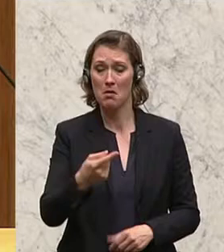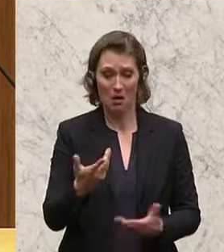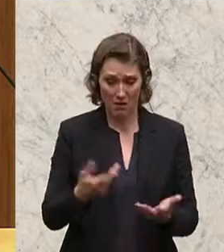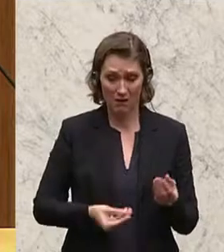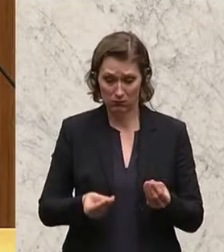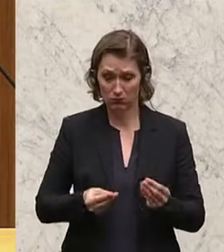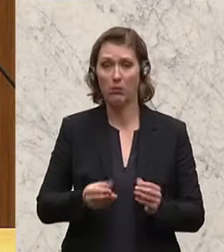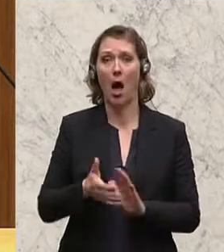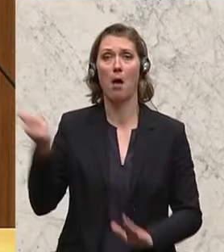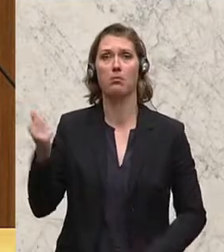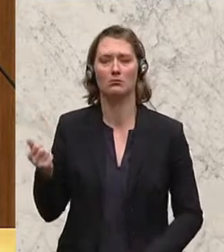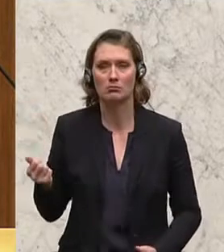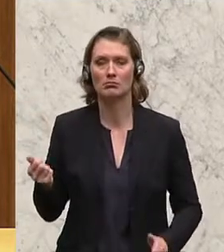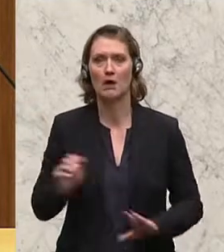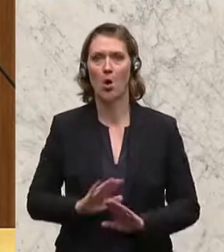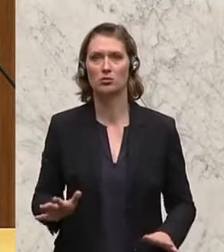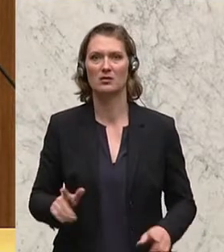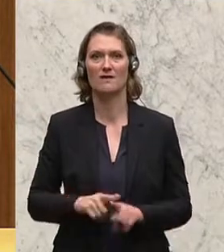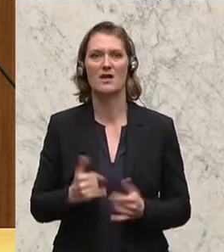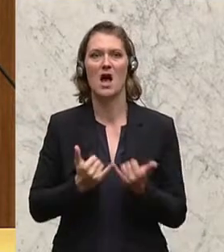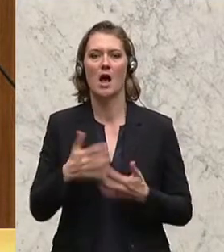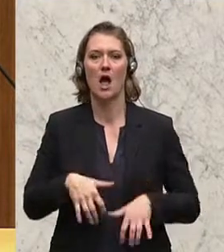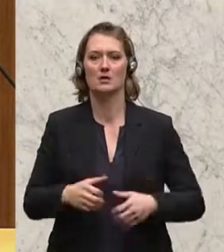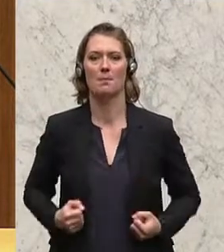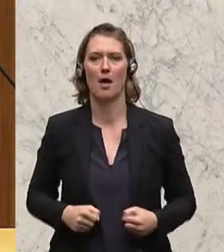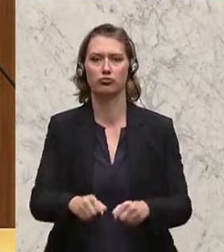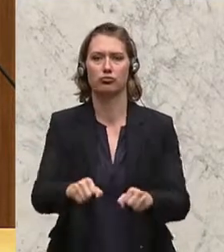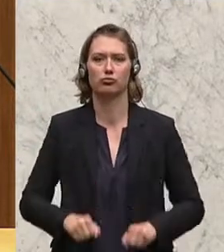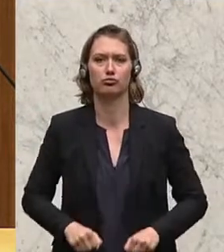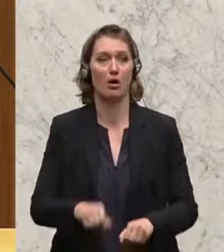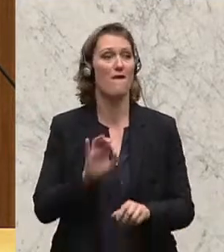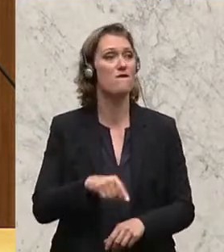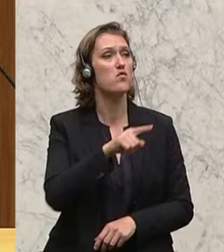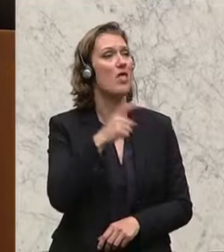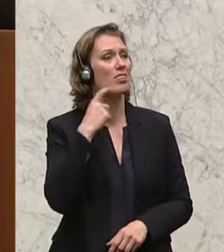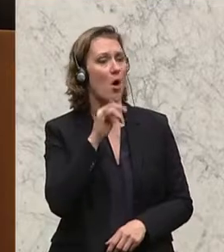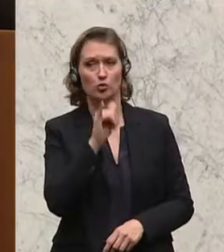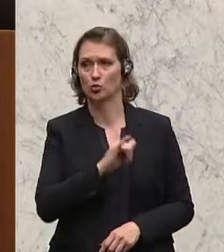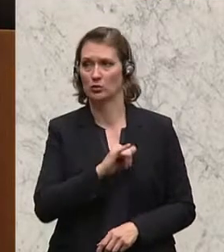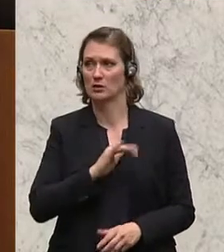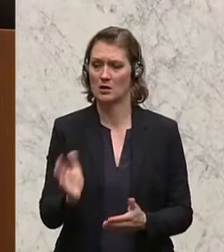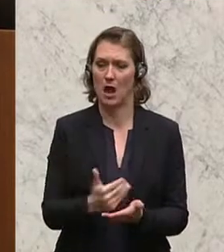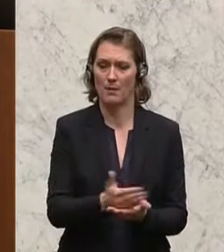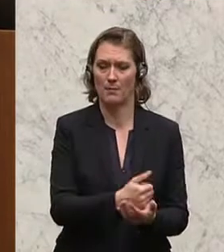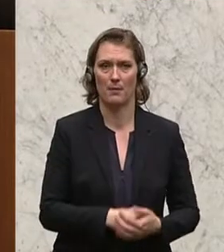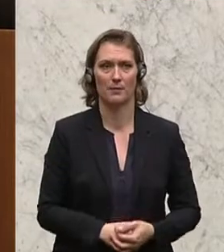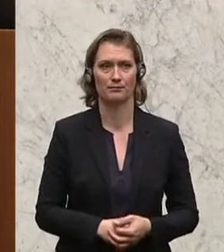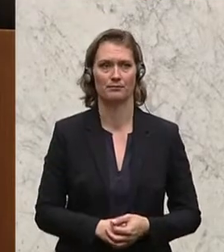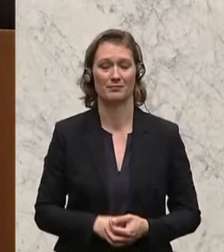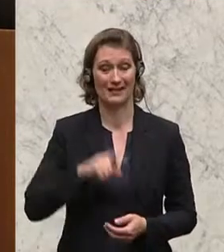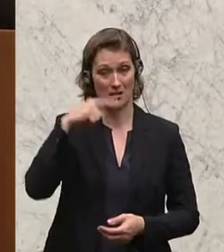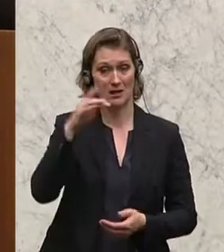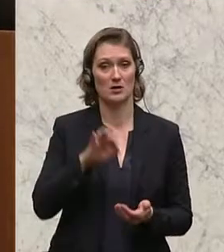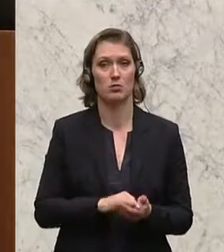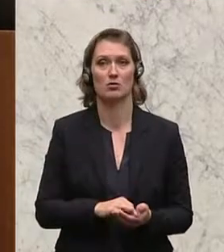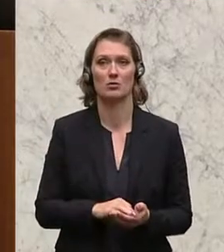wichtig sind, die wegnehmen, da fahren wir einfach drüber mit dem Rasenmäher. Das interessiert den Neos nichts. Nächster Punkt, FLAV-Beitrag. Beim